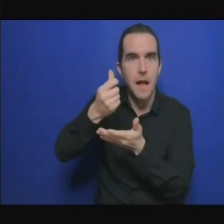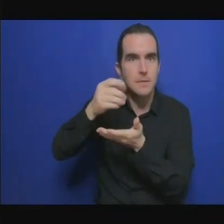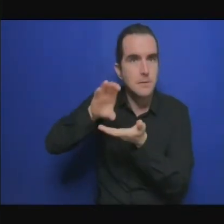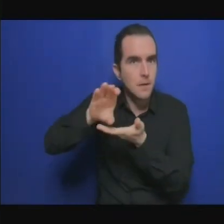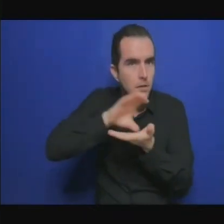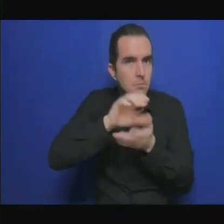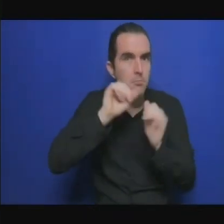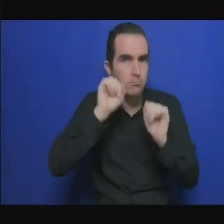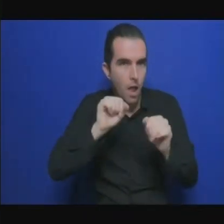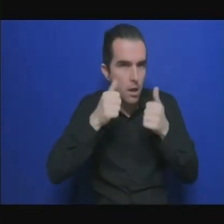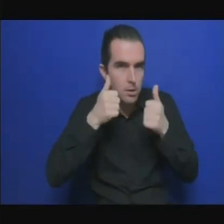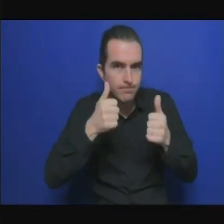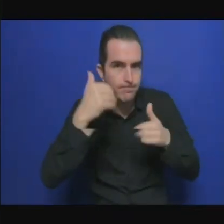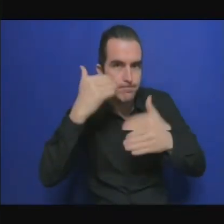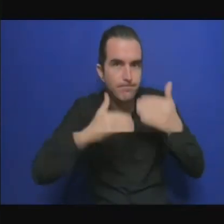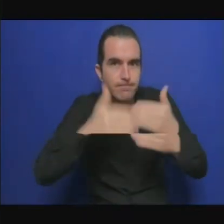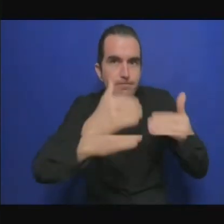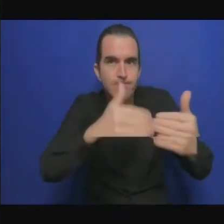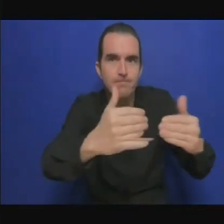Diedou,